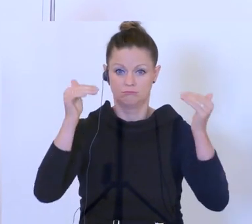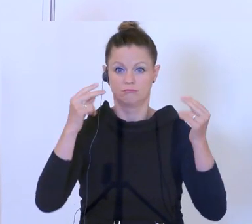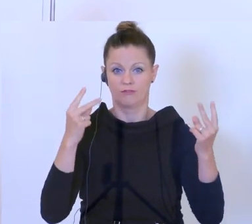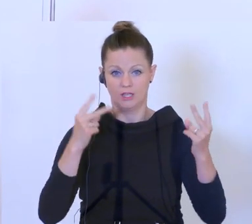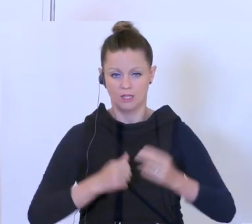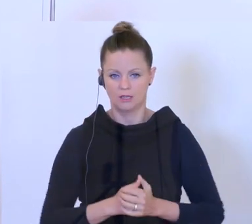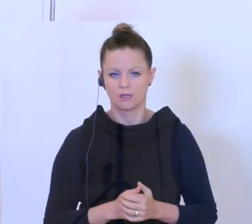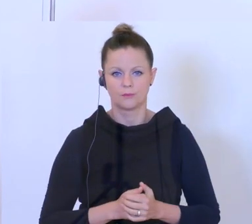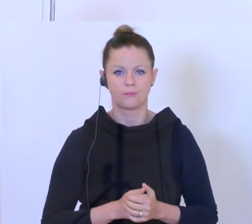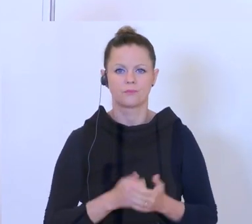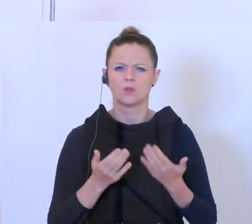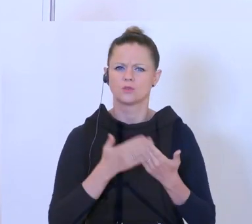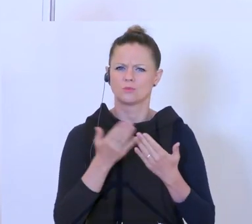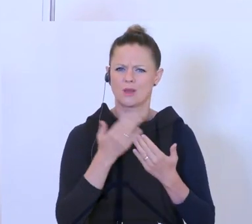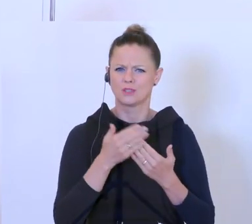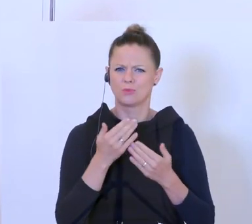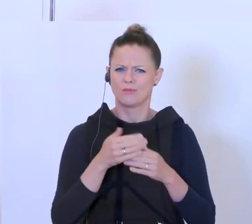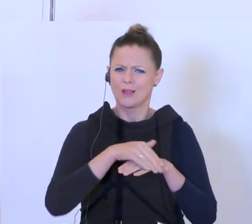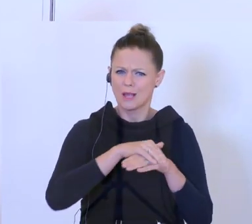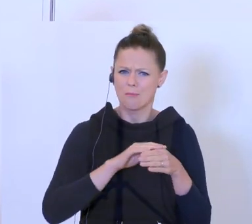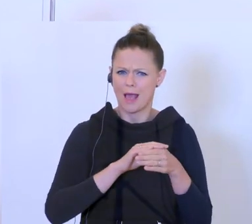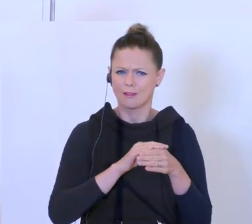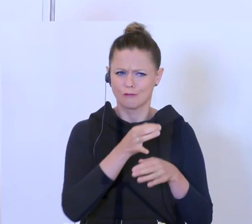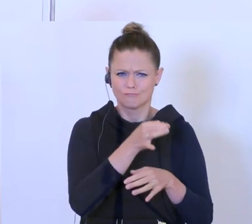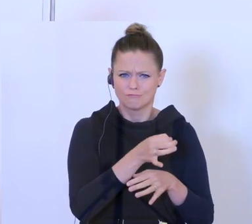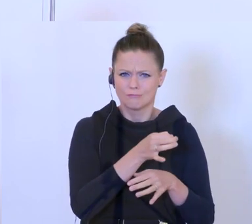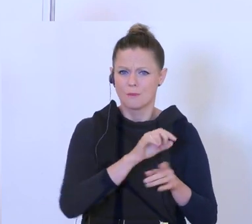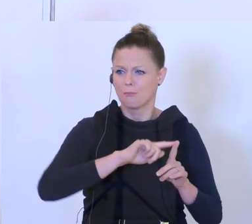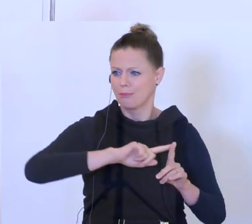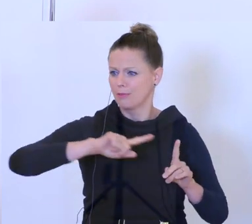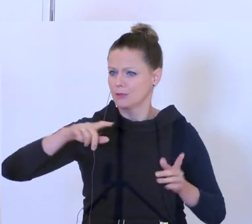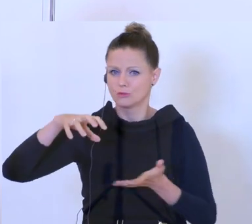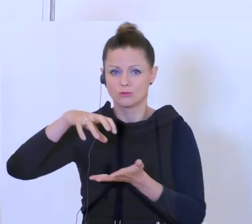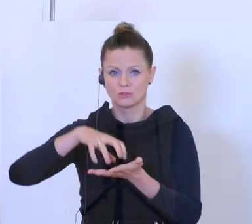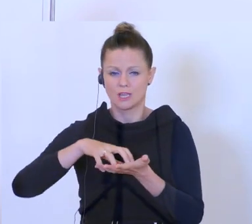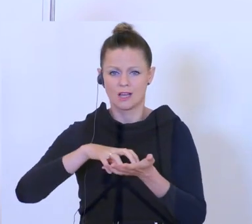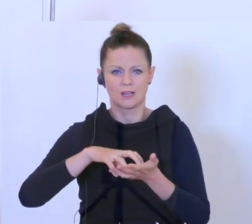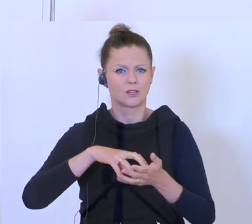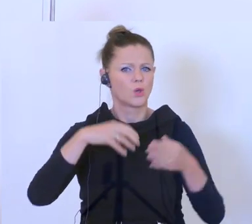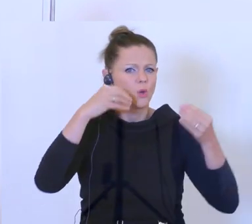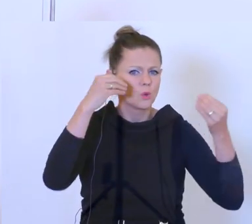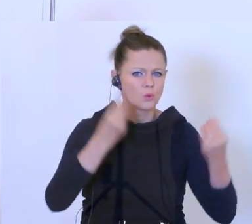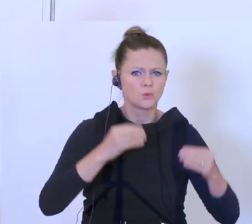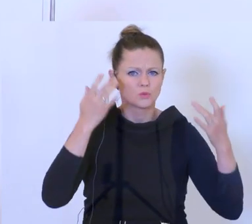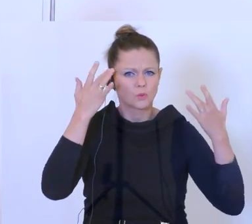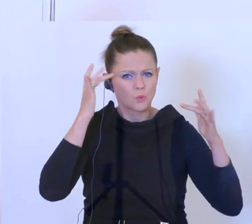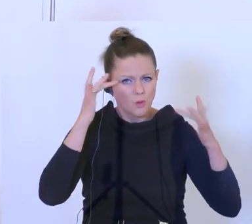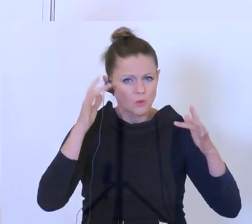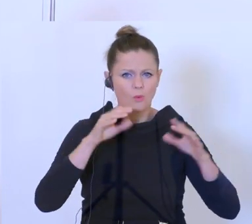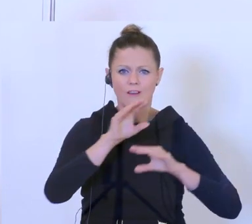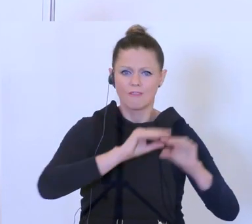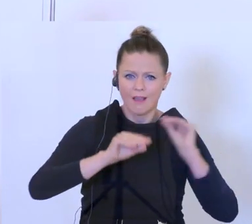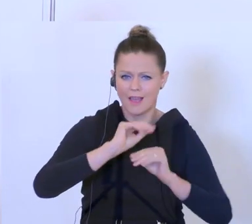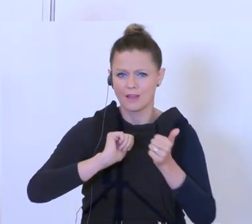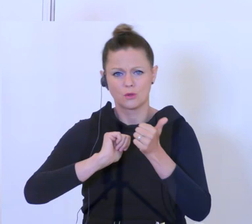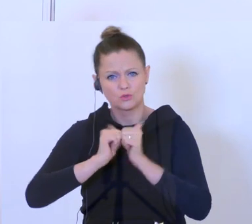beginnt draußen in den kleinen Gemeinden bis herein in die Städte von den Kunstvereinen, Kulturvereinen bis über die